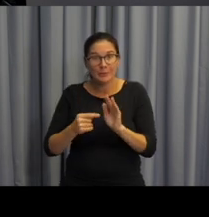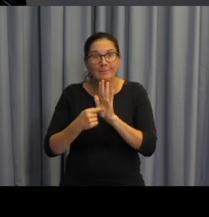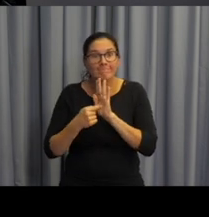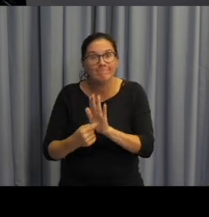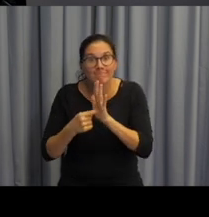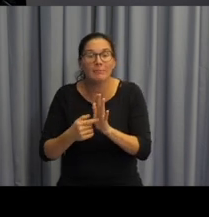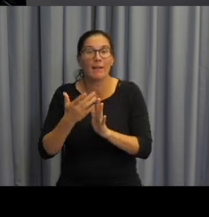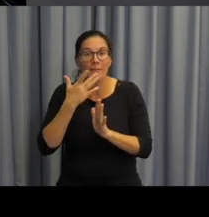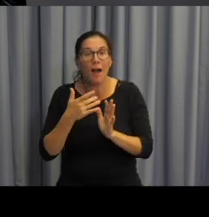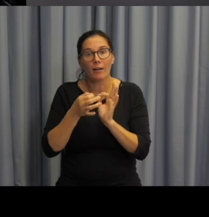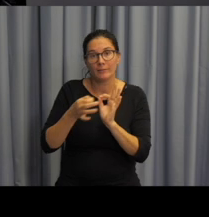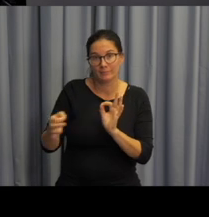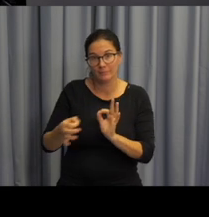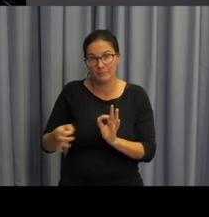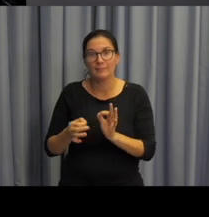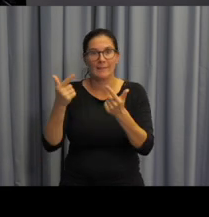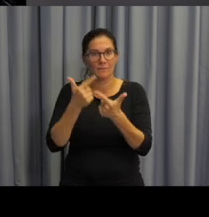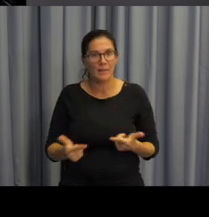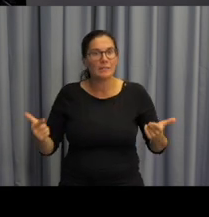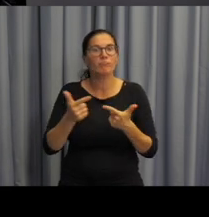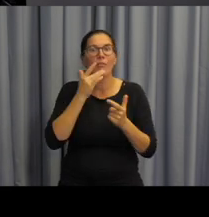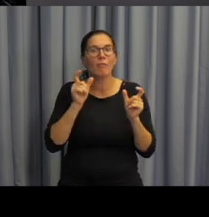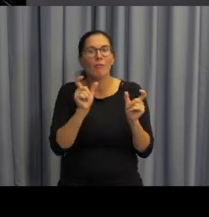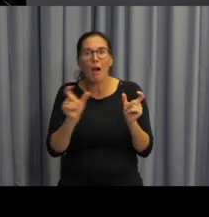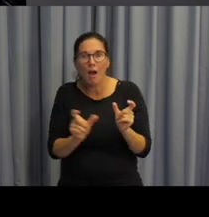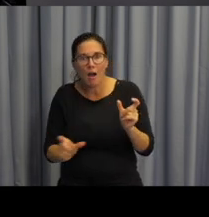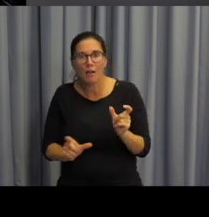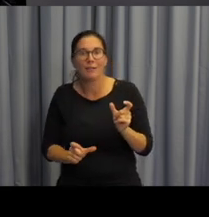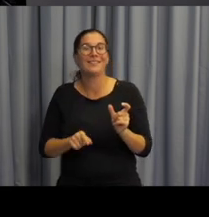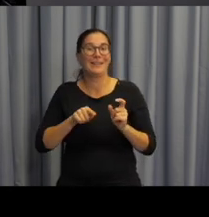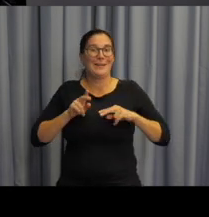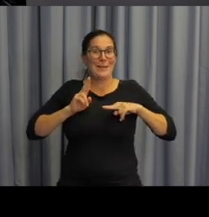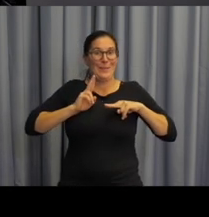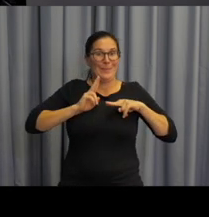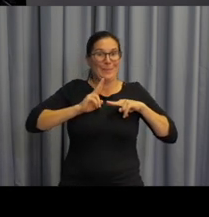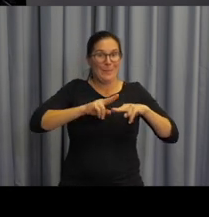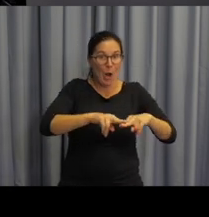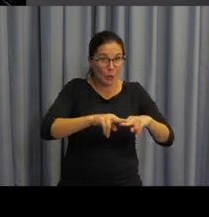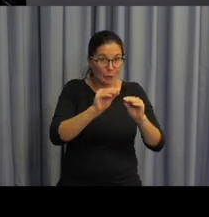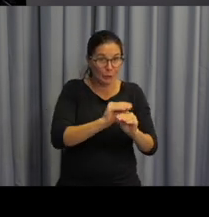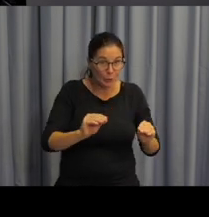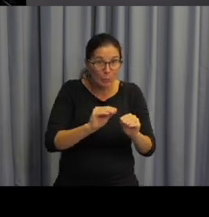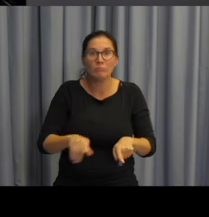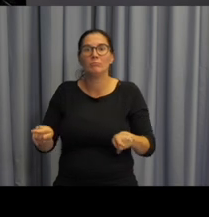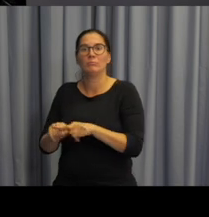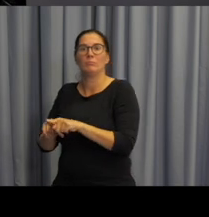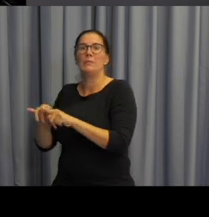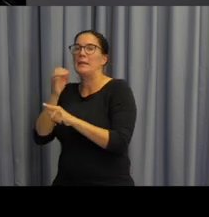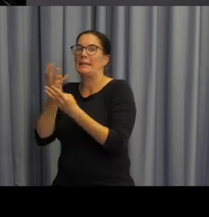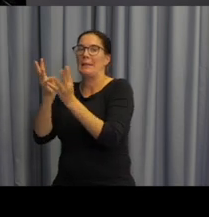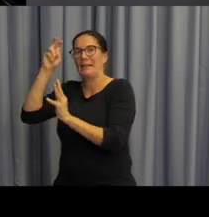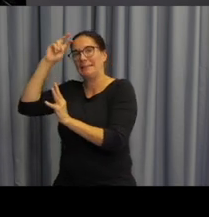jim vysvětlíme, jak čeština funguje a to jsou postupy, které se uplatňují při výuce češtiny jako cizího jazyka.